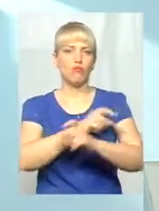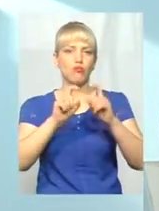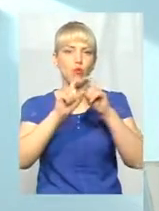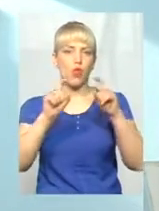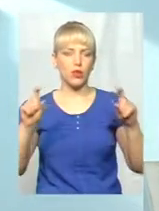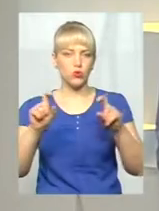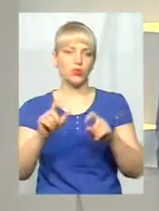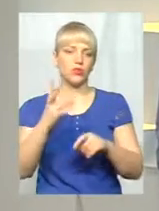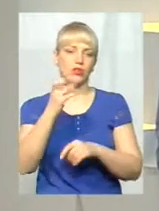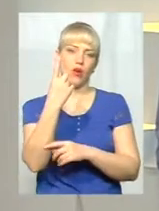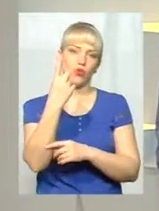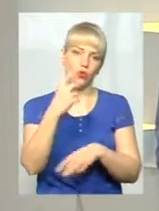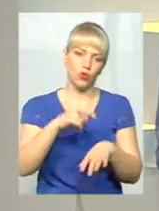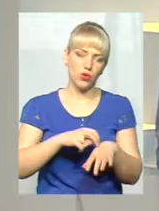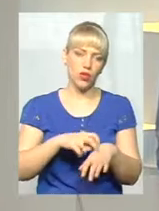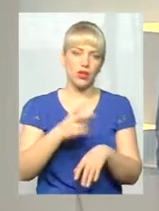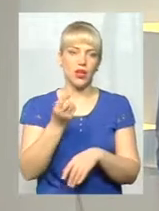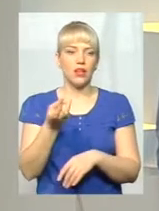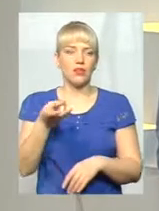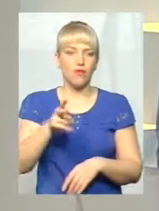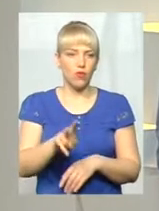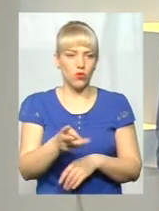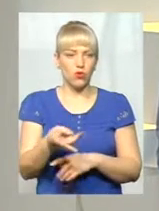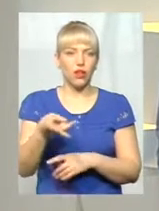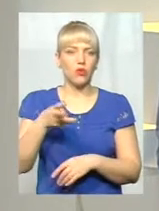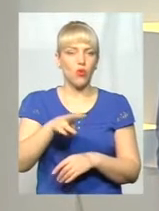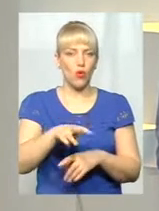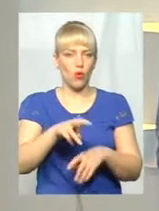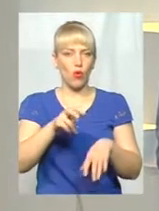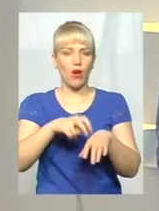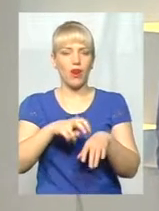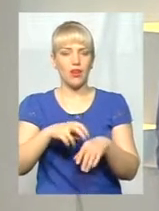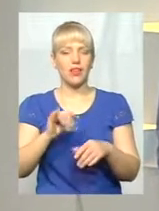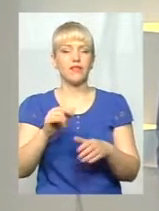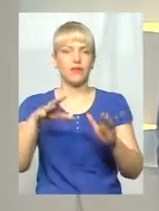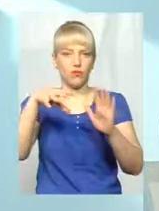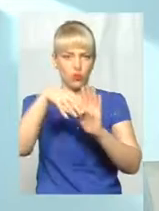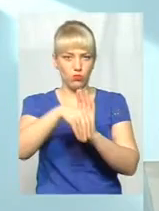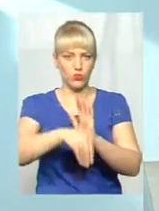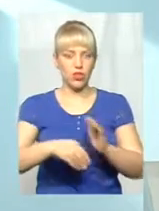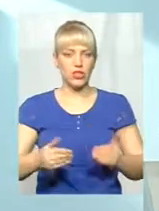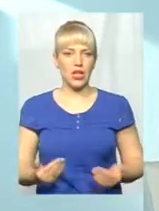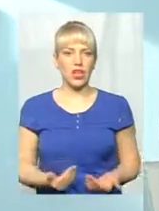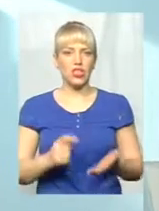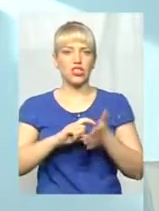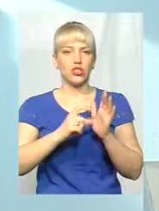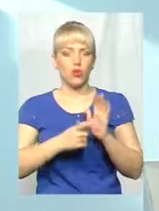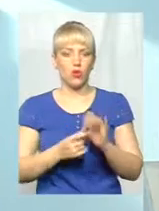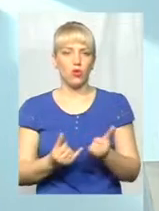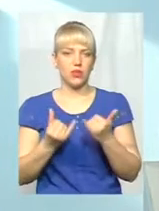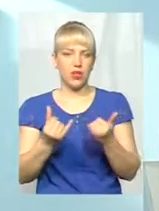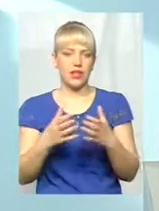лікаря, є на двох-трих лікарів. І в тому числі житло для сімейного лікаря. І дає автомобіль.